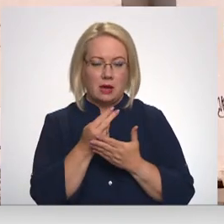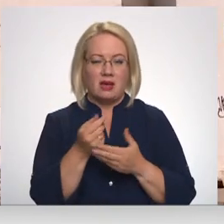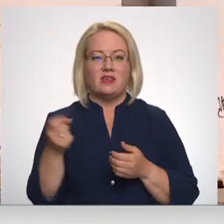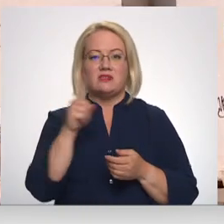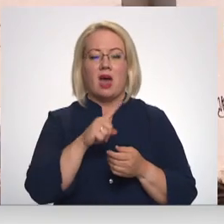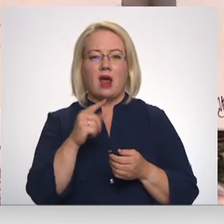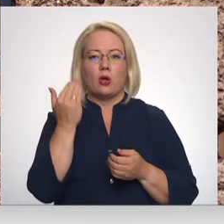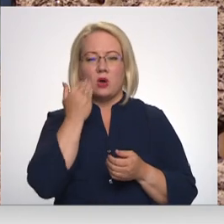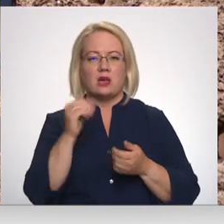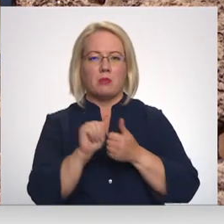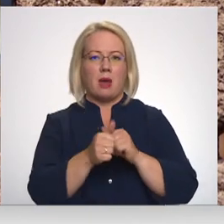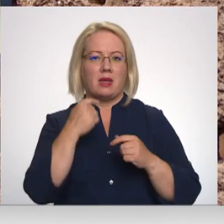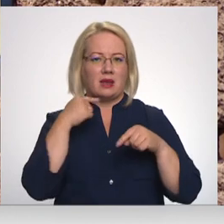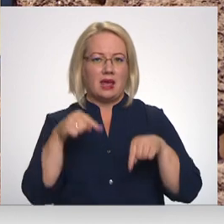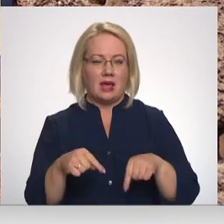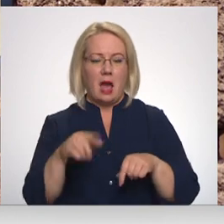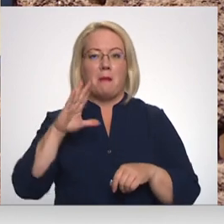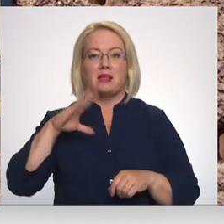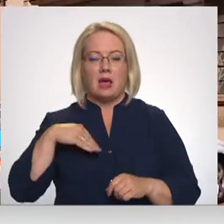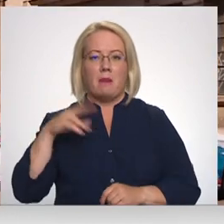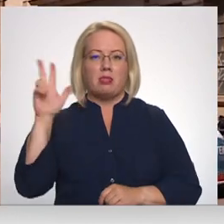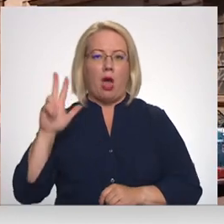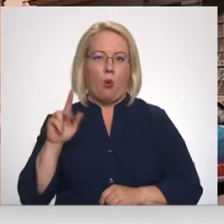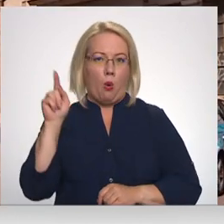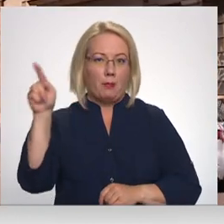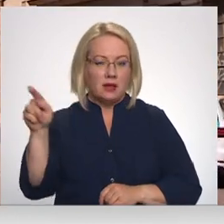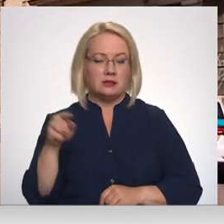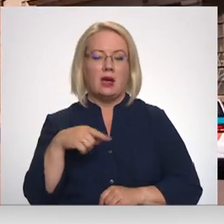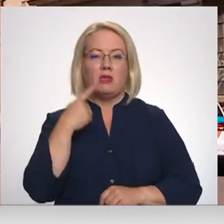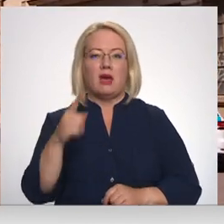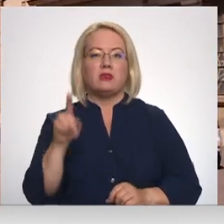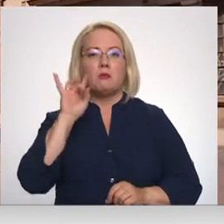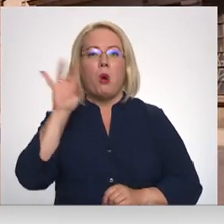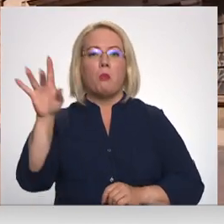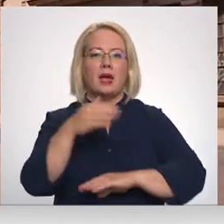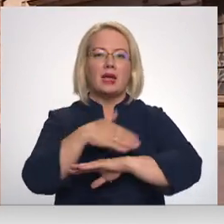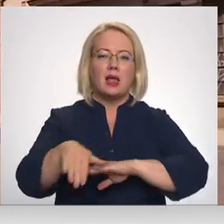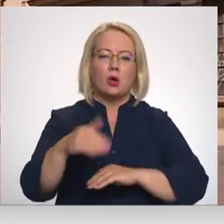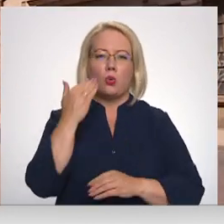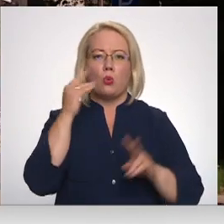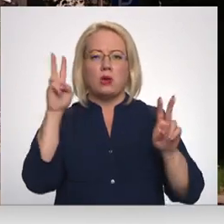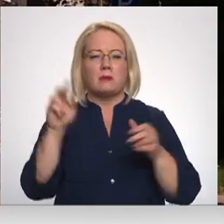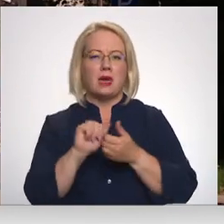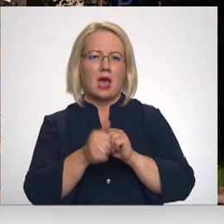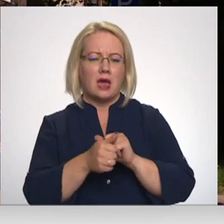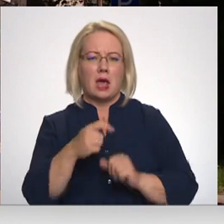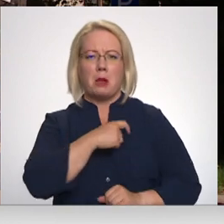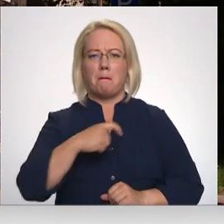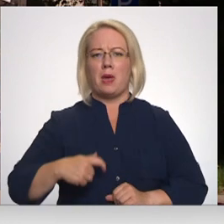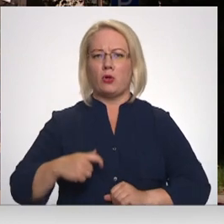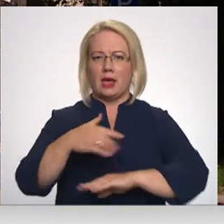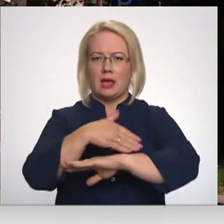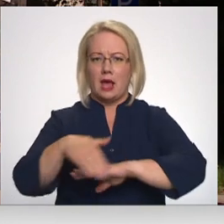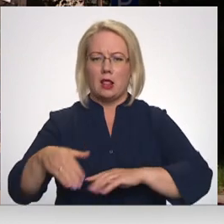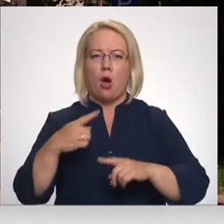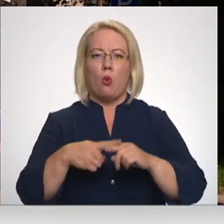nosaukumu ir Rīgā, taisakot Daugavpils. Centra vadītājs stāsta, ka populārākās ielas, kur nosaukumu būtu jāmaina, ir pionieri iela un